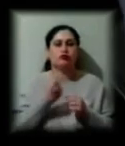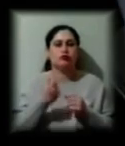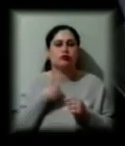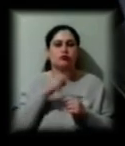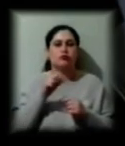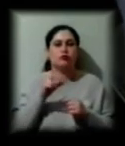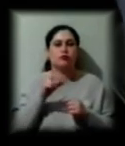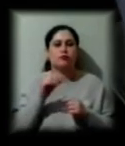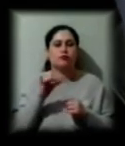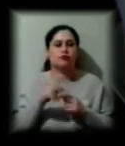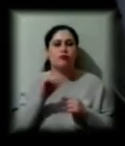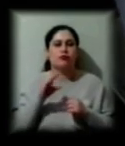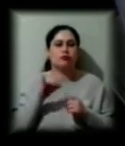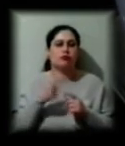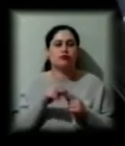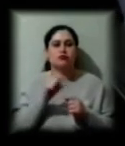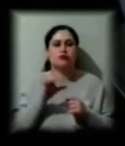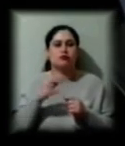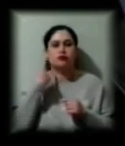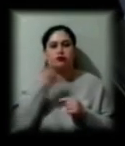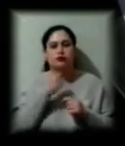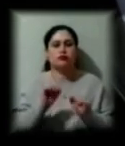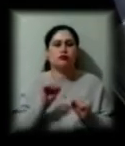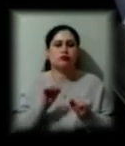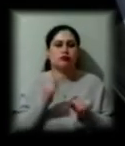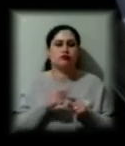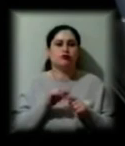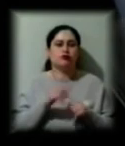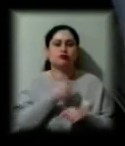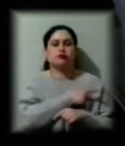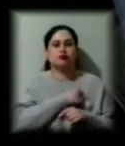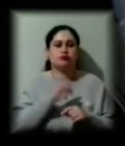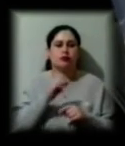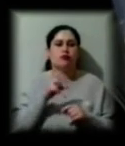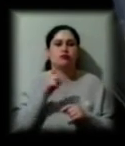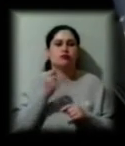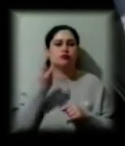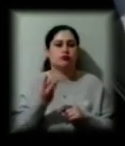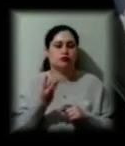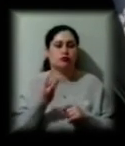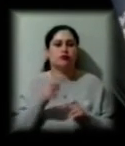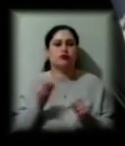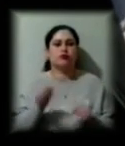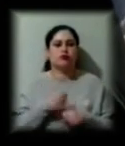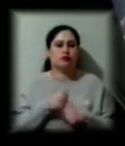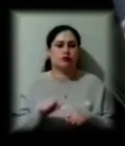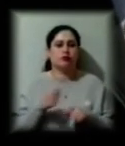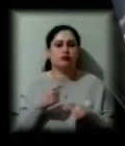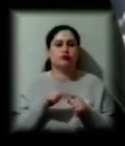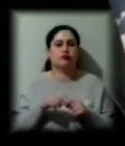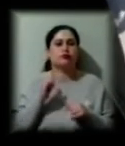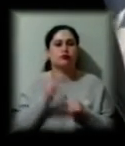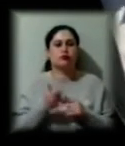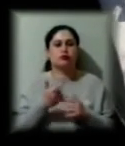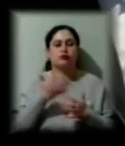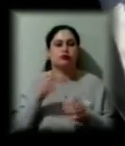та засобами індивідуального захисту лікарів з екстреної швидкої медичної допомоги. Заправляємо більш ніж як 23